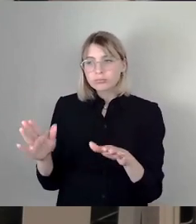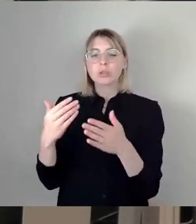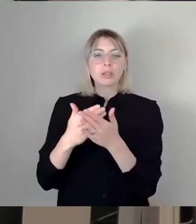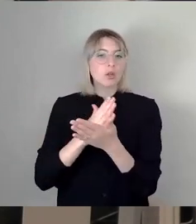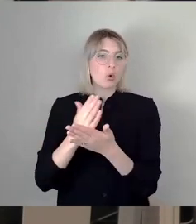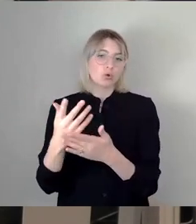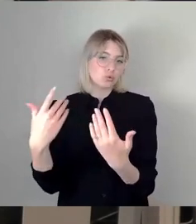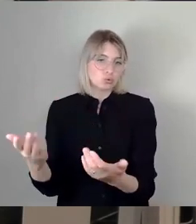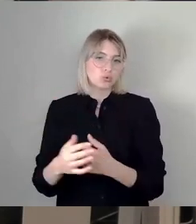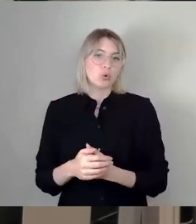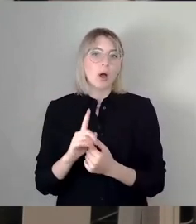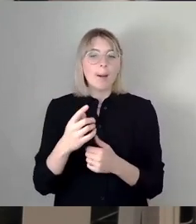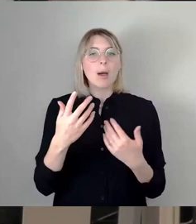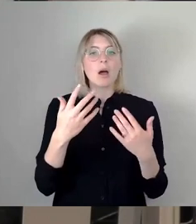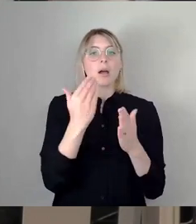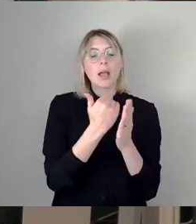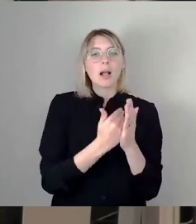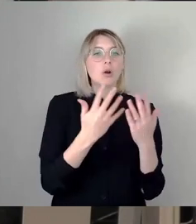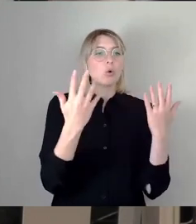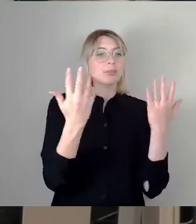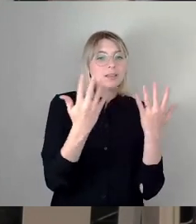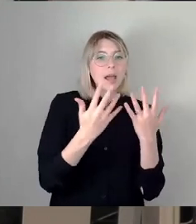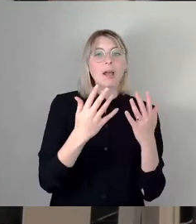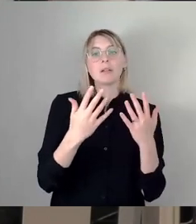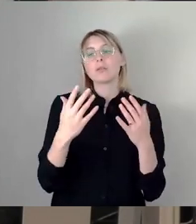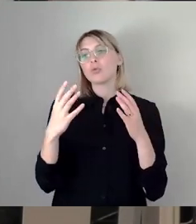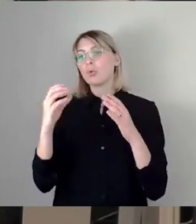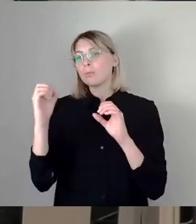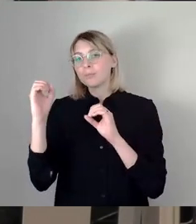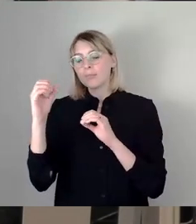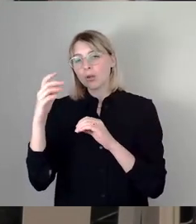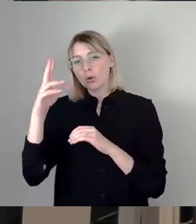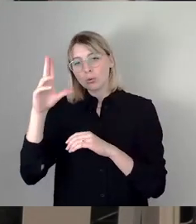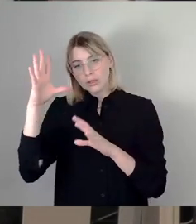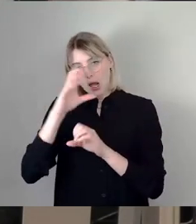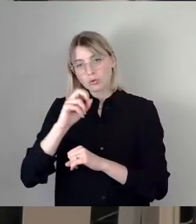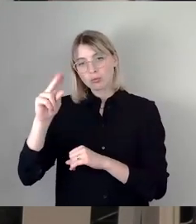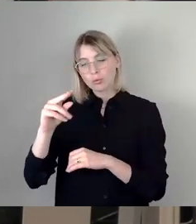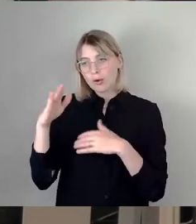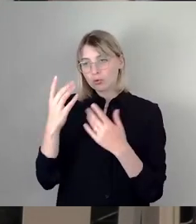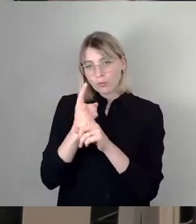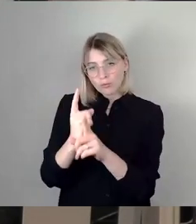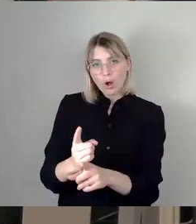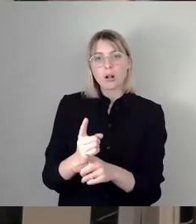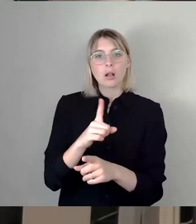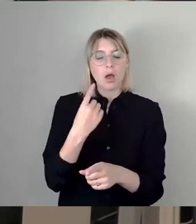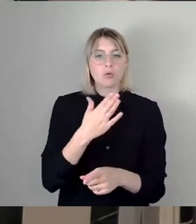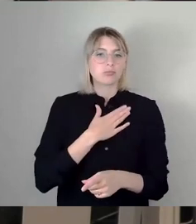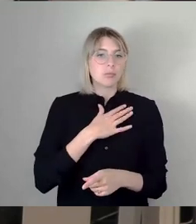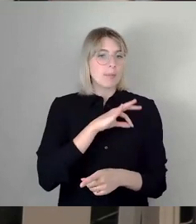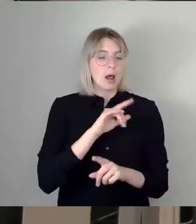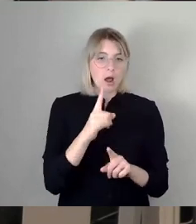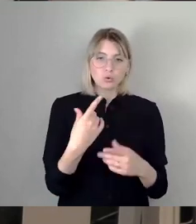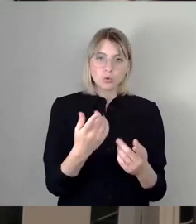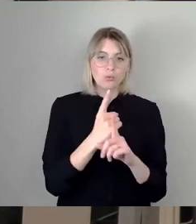die Regeln um 10 Uhr einhalten und um 0 Uhr einhalten. Das gilt für alle Parteien, auch für meine. Da haben vielleicht meine, auch andere